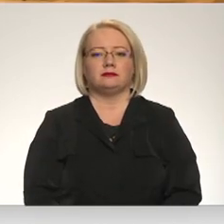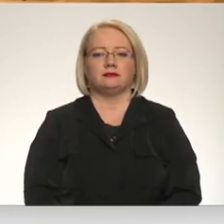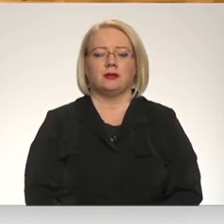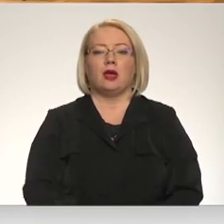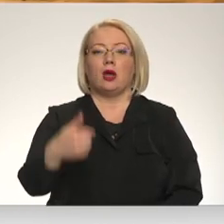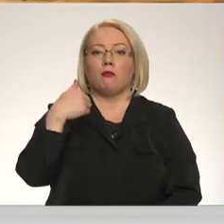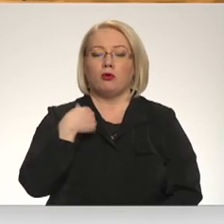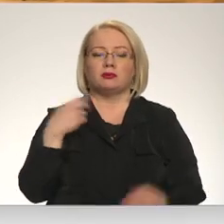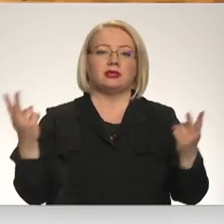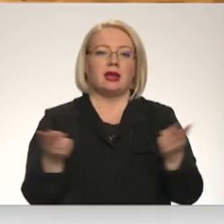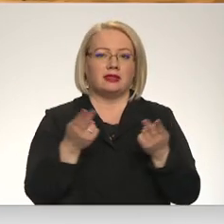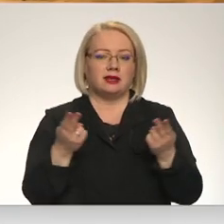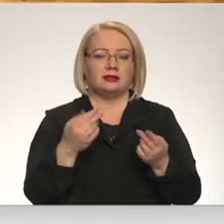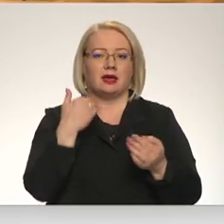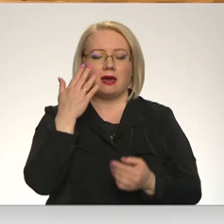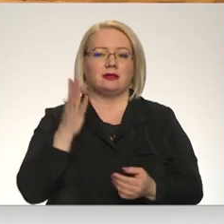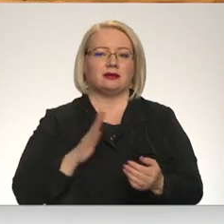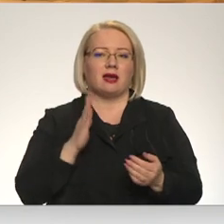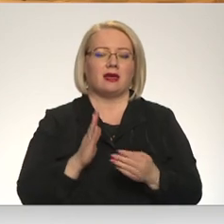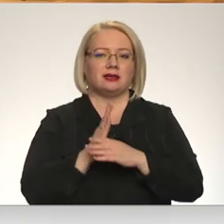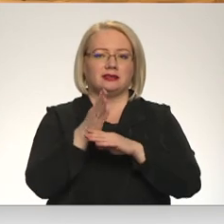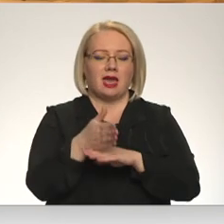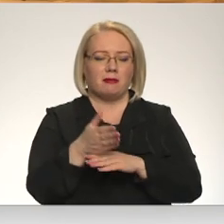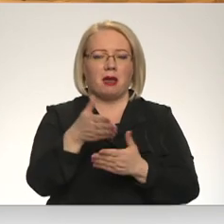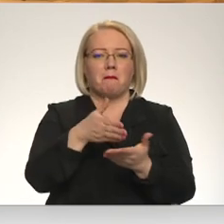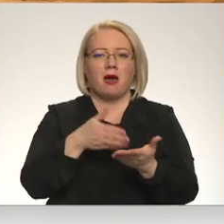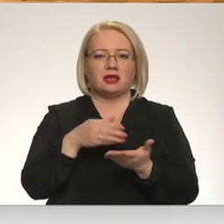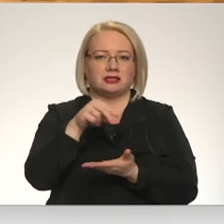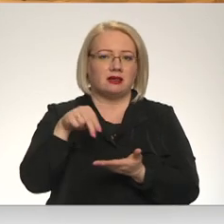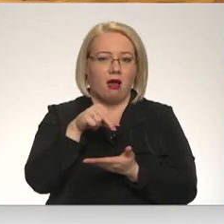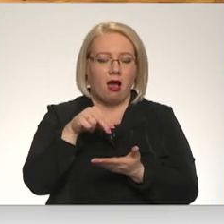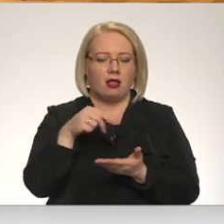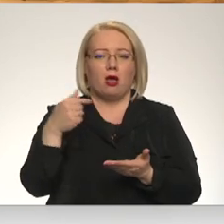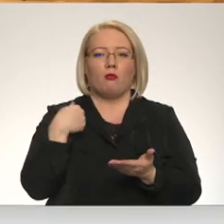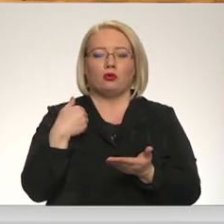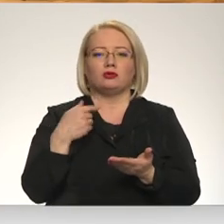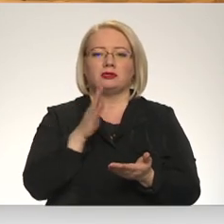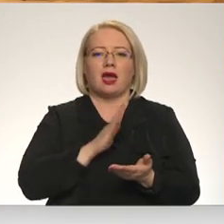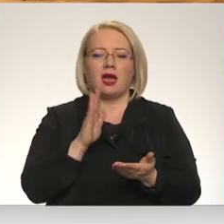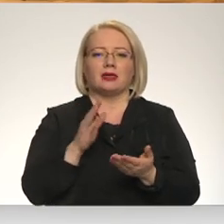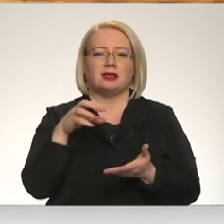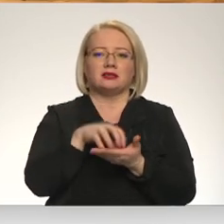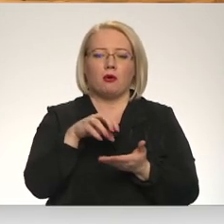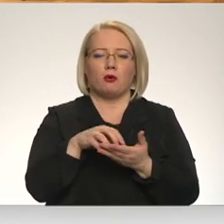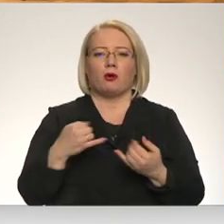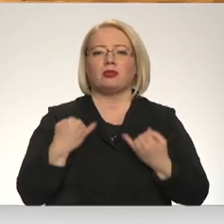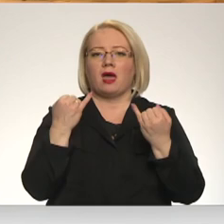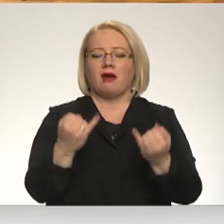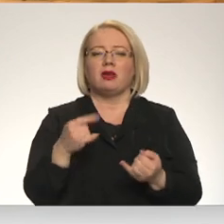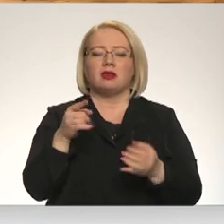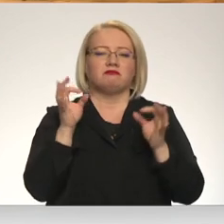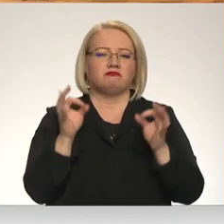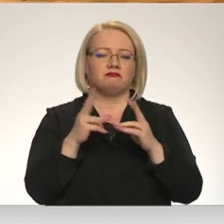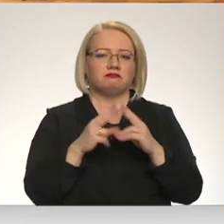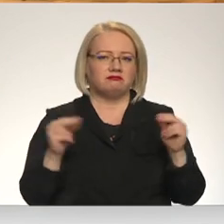Mums ir tāda tradīcija, ka sagaida ciemiņus ar maizi un sāli. Mūsu sagaidīja ar cepumiem un dāvanām. Tas bija īsti laikā.